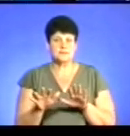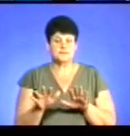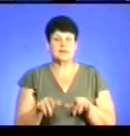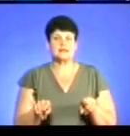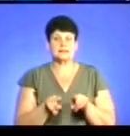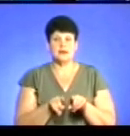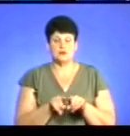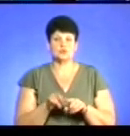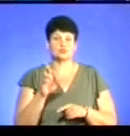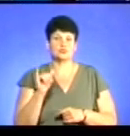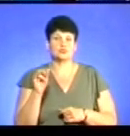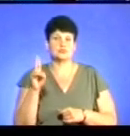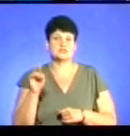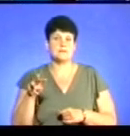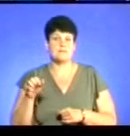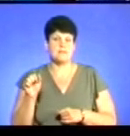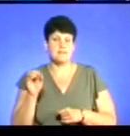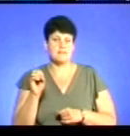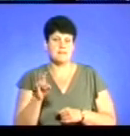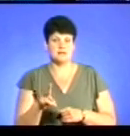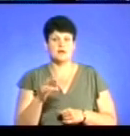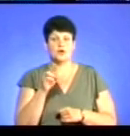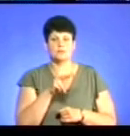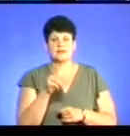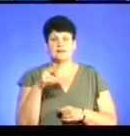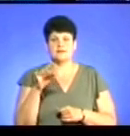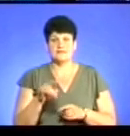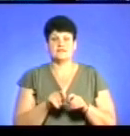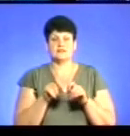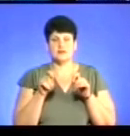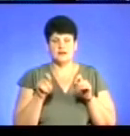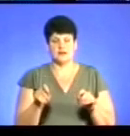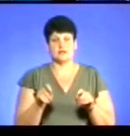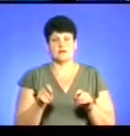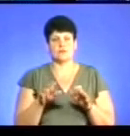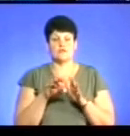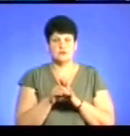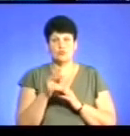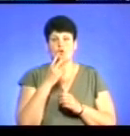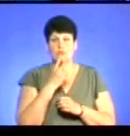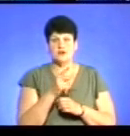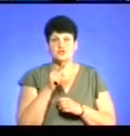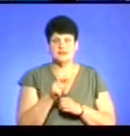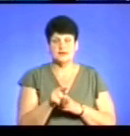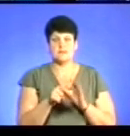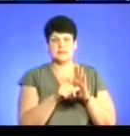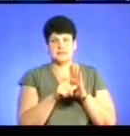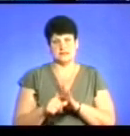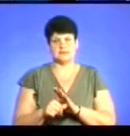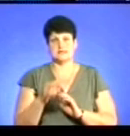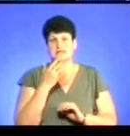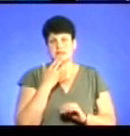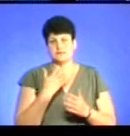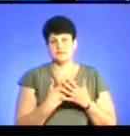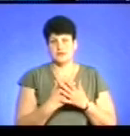Також омбудсмен Людмила Денісова відкрила провадження за фактом нападу на ромський табір на Тернопільщині, ібо вбачає ознаки дискримінації за національною